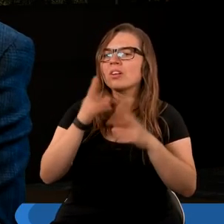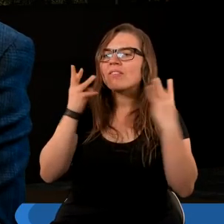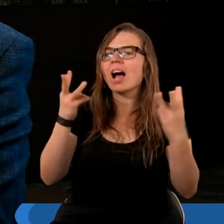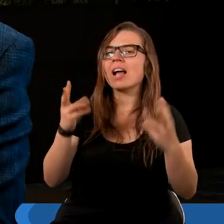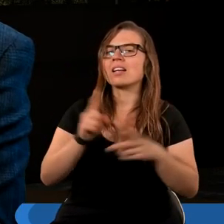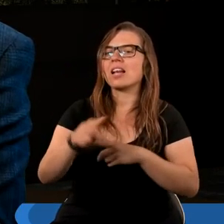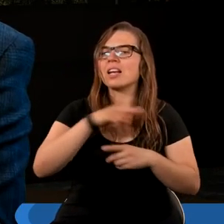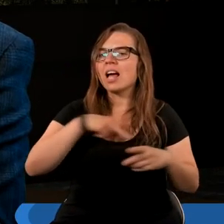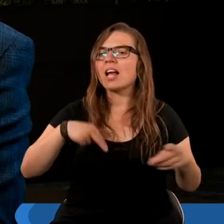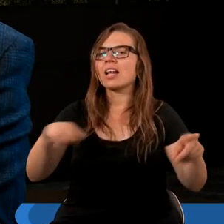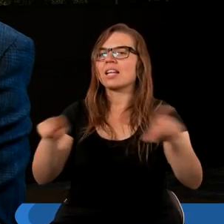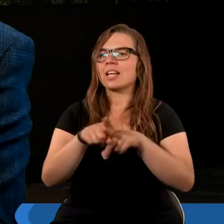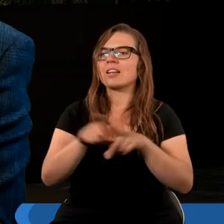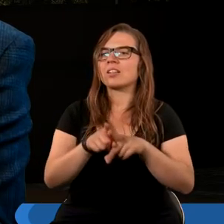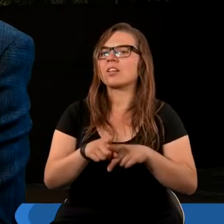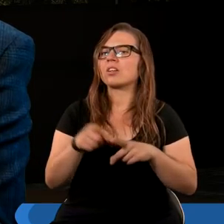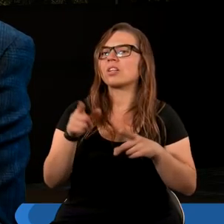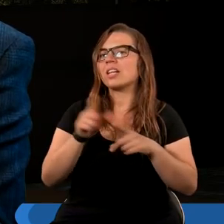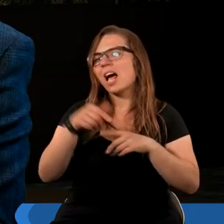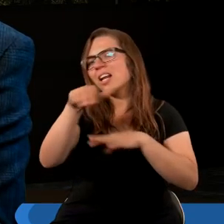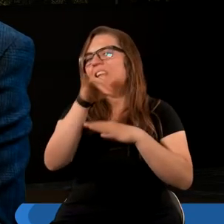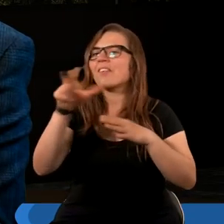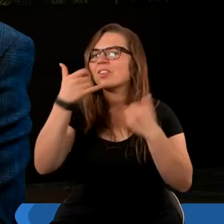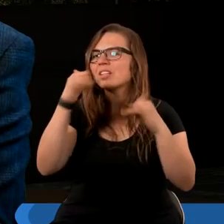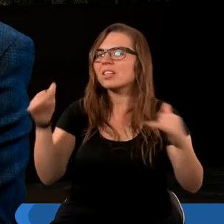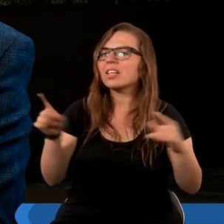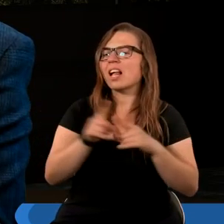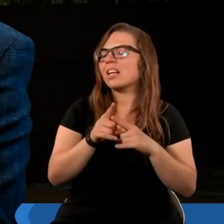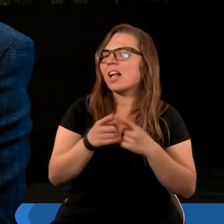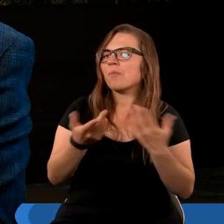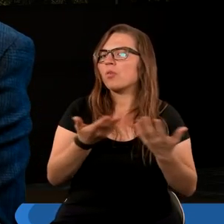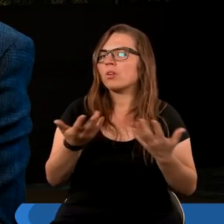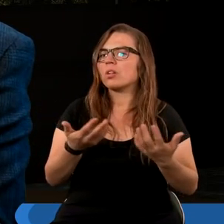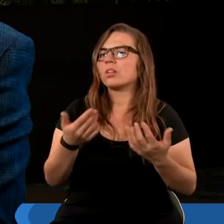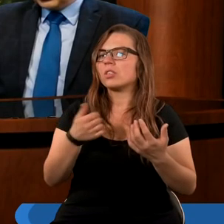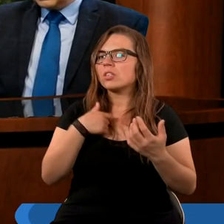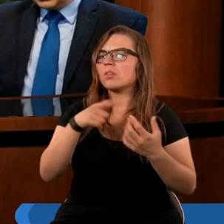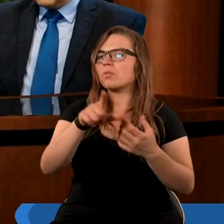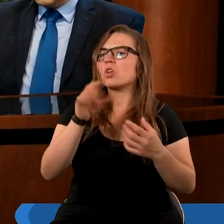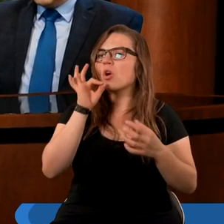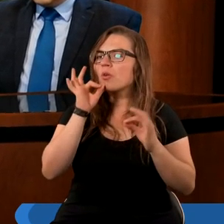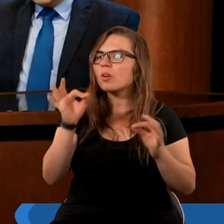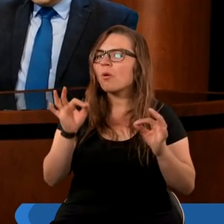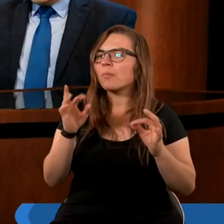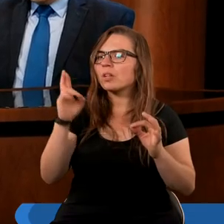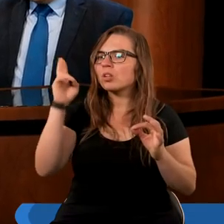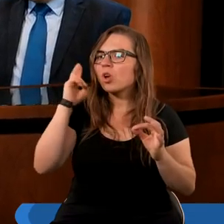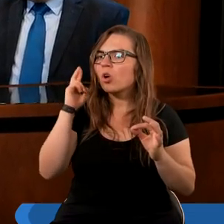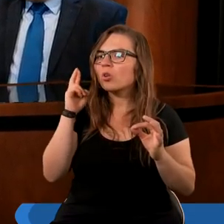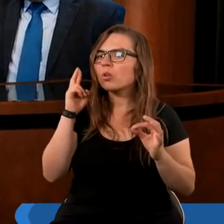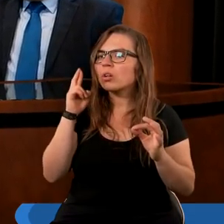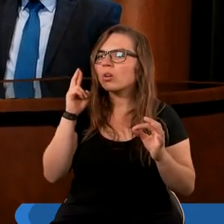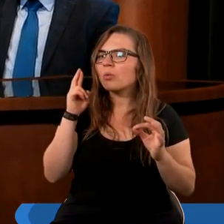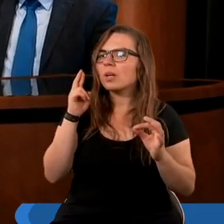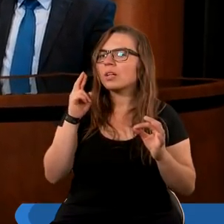ważny, że to, co będzie obok, może i nęciło, dla nas nie będzie miało znaczenia. I daj Boże, żeby tak właśnie było, żebyśmy